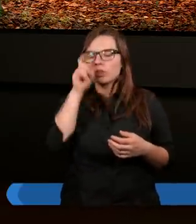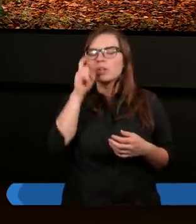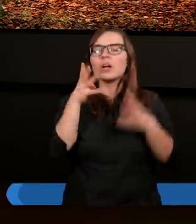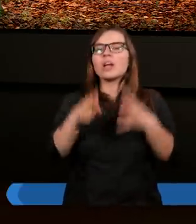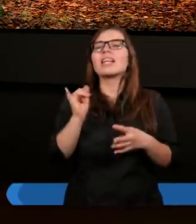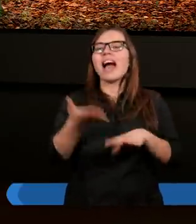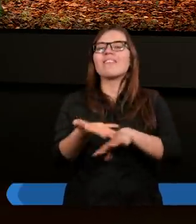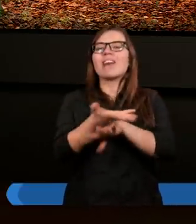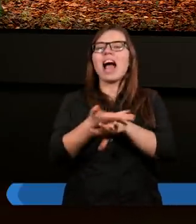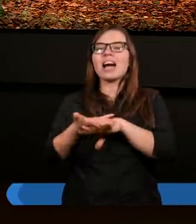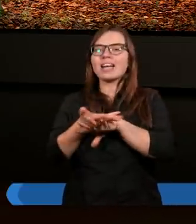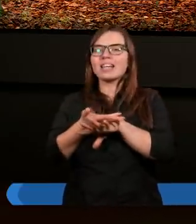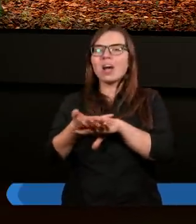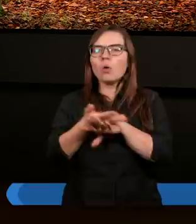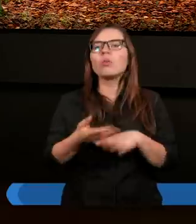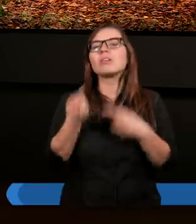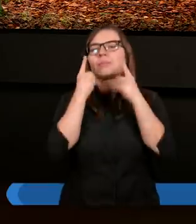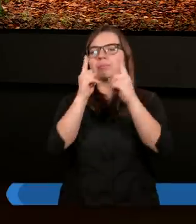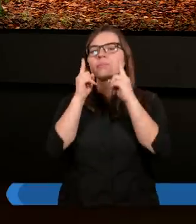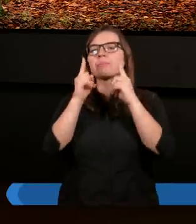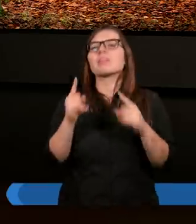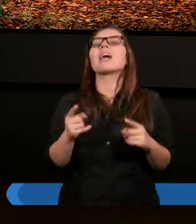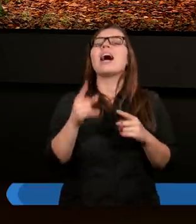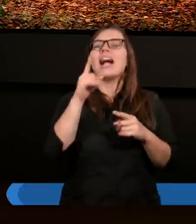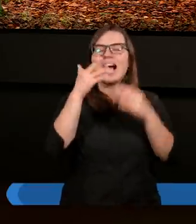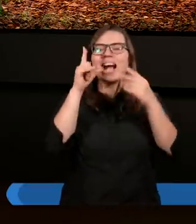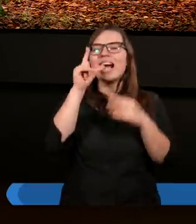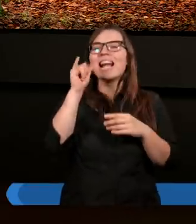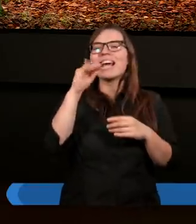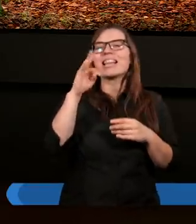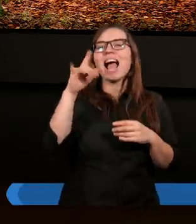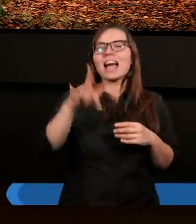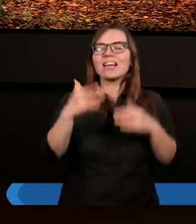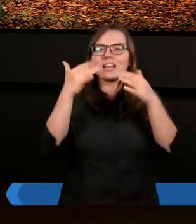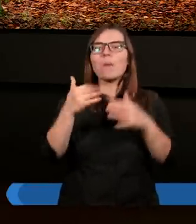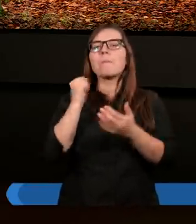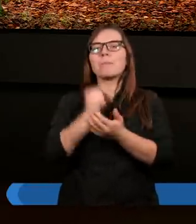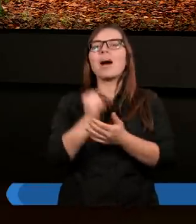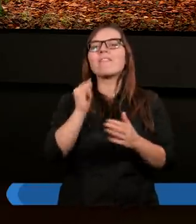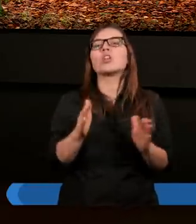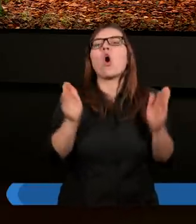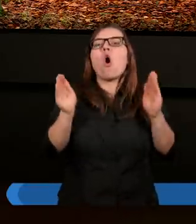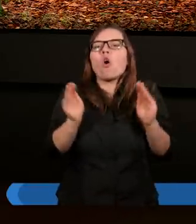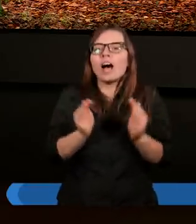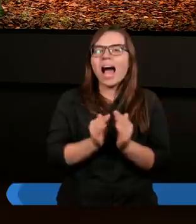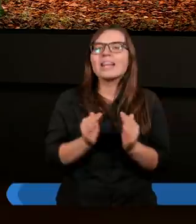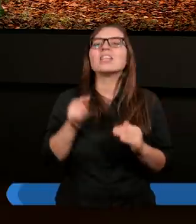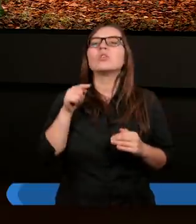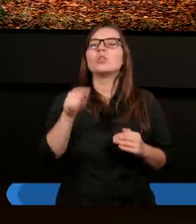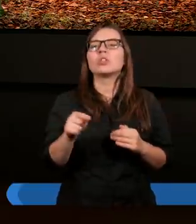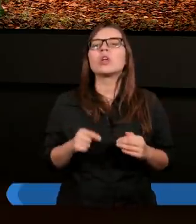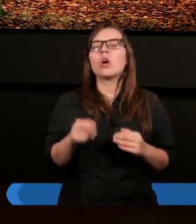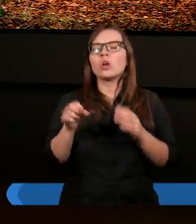jako faryzeusz przestrzegał litery prawa i ograniczył to do